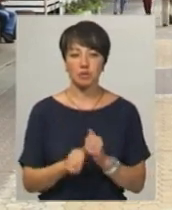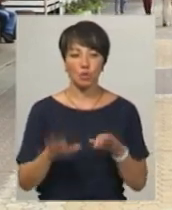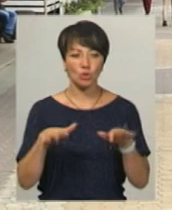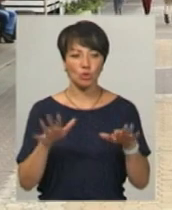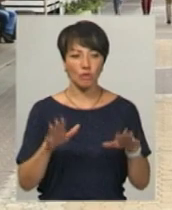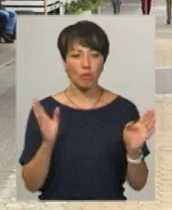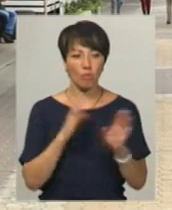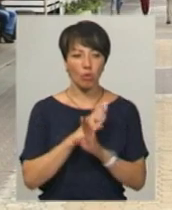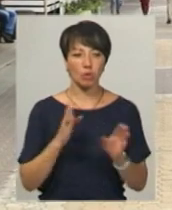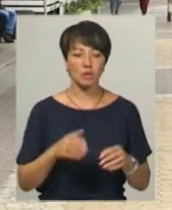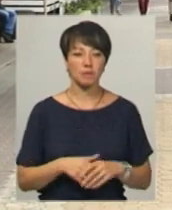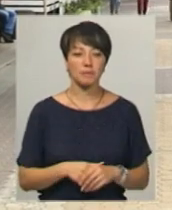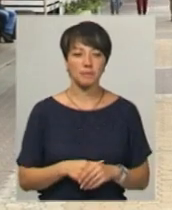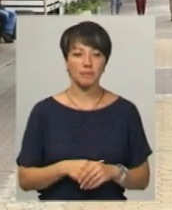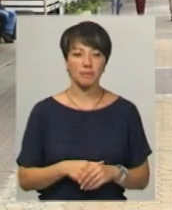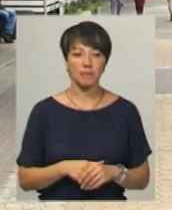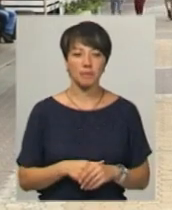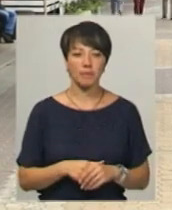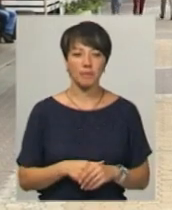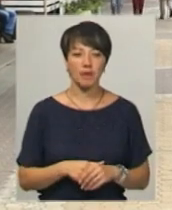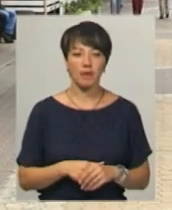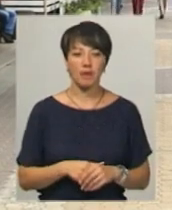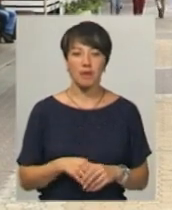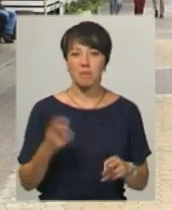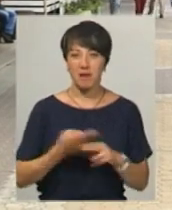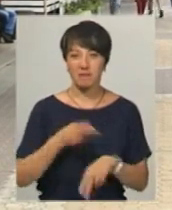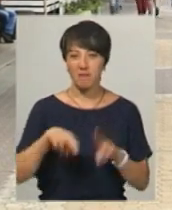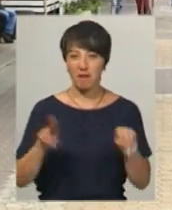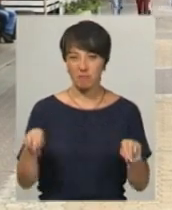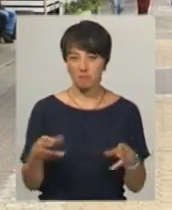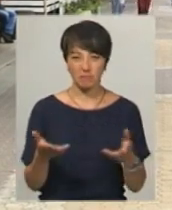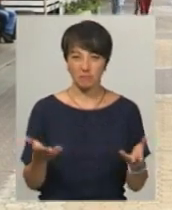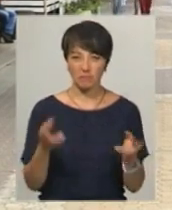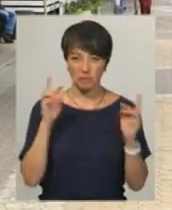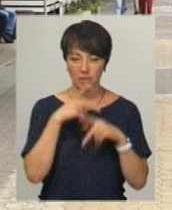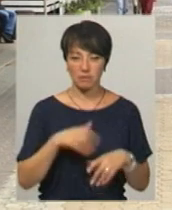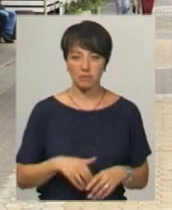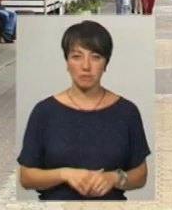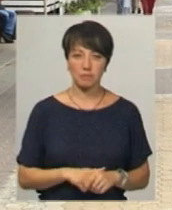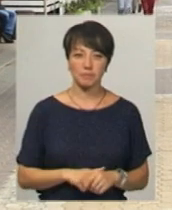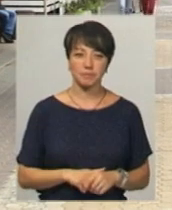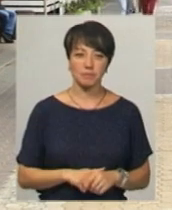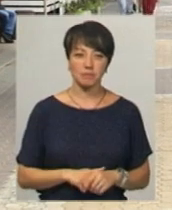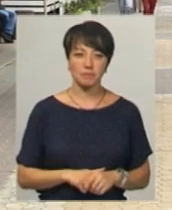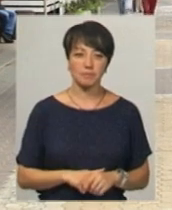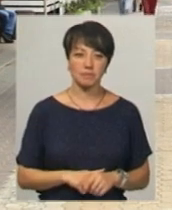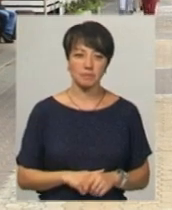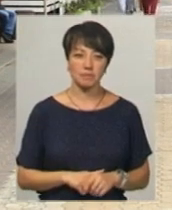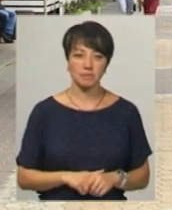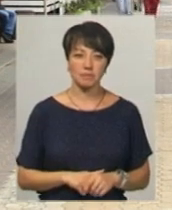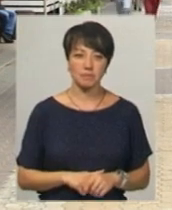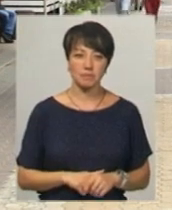дощова погода, і здерти його і не пофарбувати, то, мабуть, буде зле і принесе